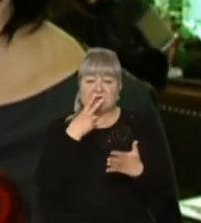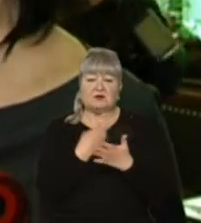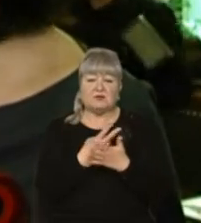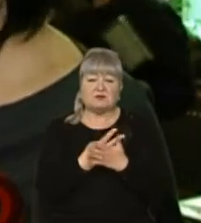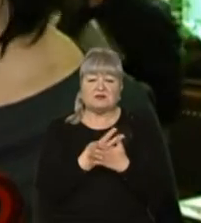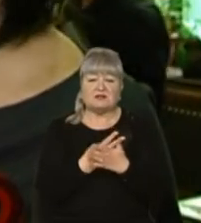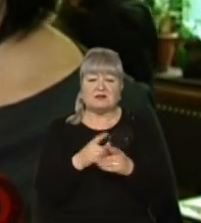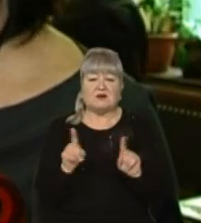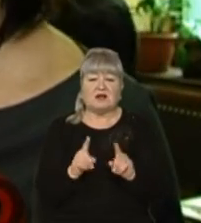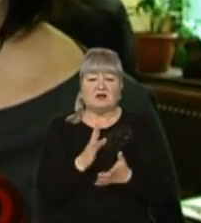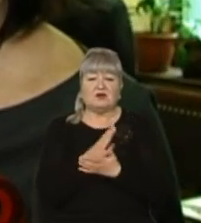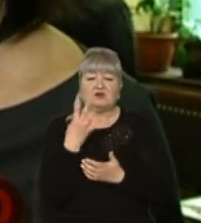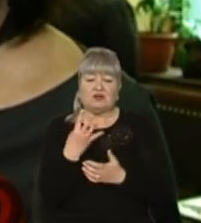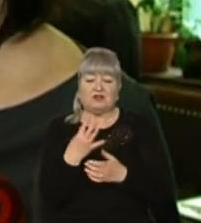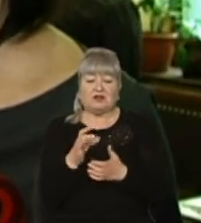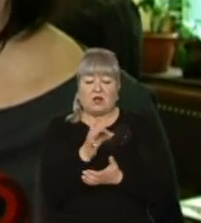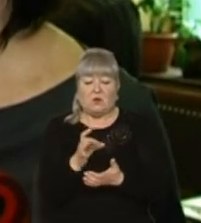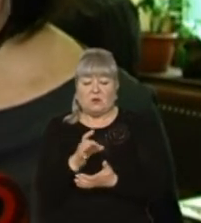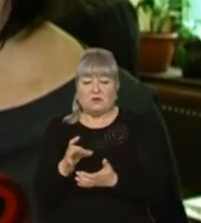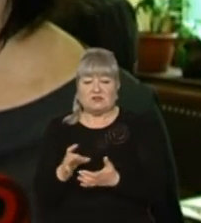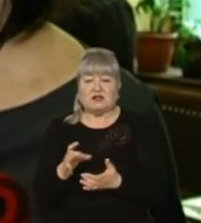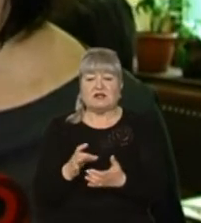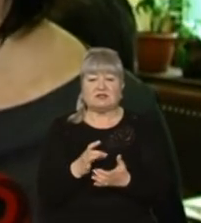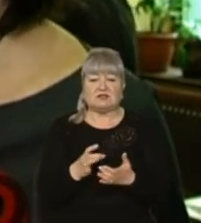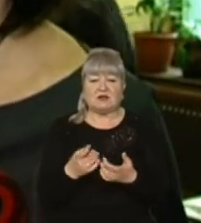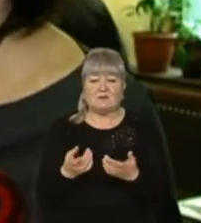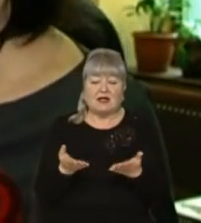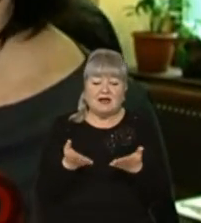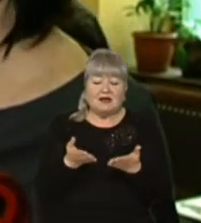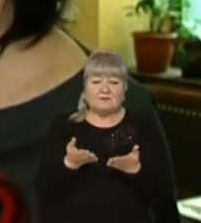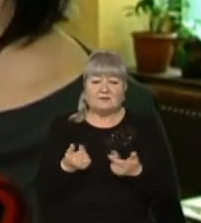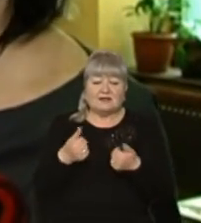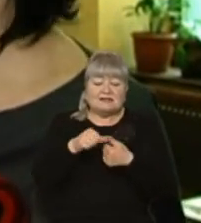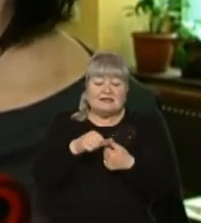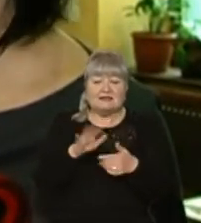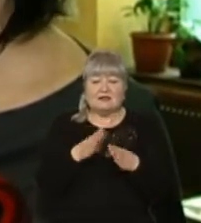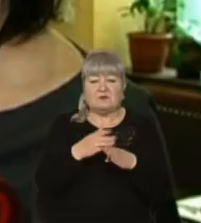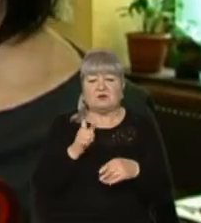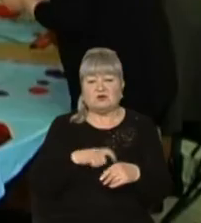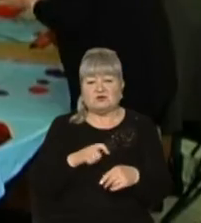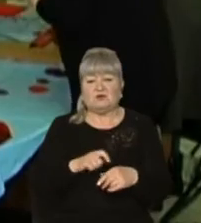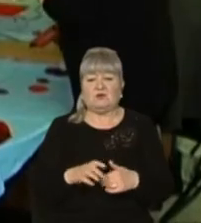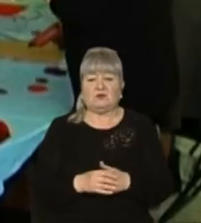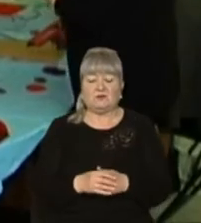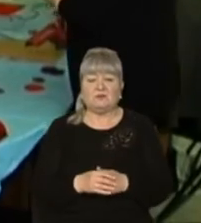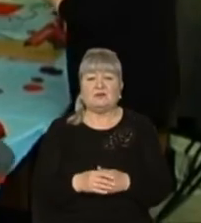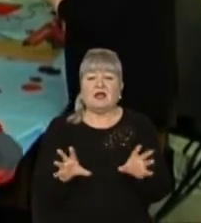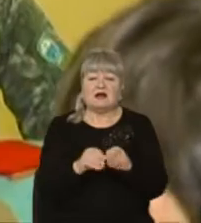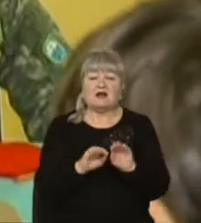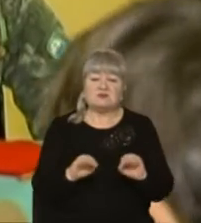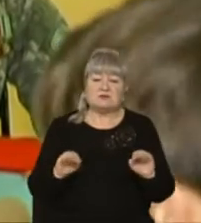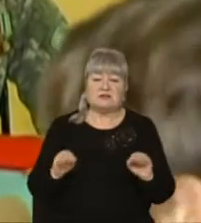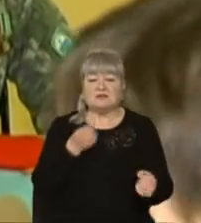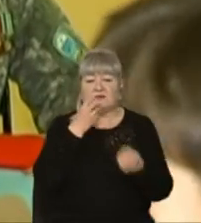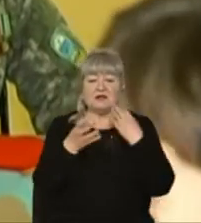засобами, як чотирьма кружечками з'єднаними між собою, що власний дизайнер цього ефекту досягнує. Разом з дітьми маки